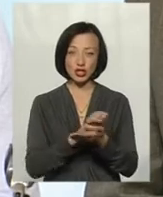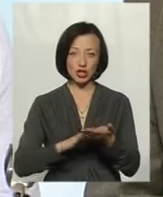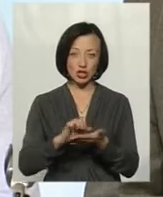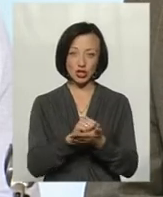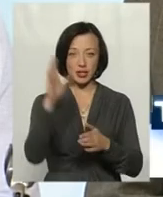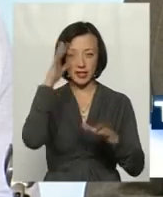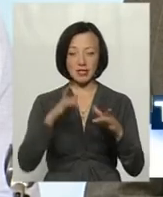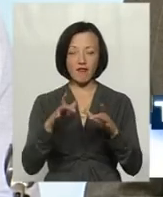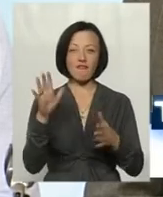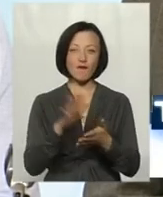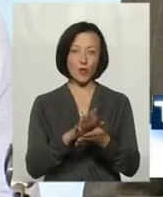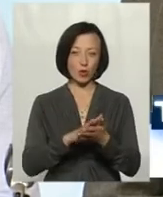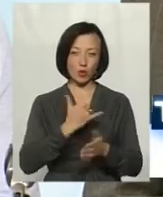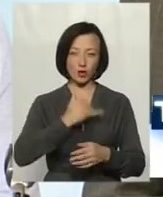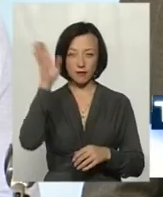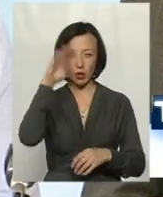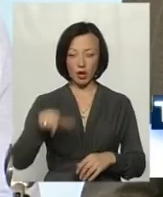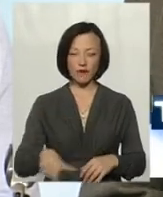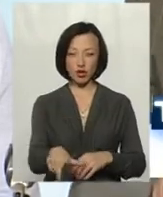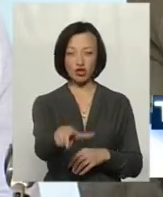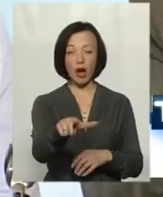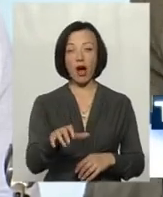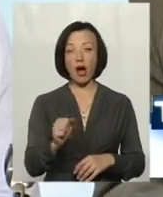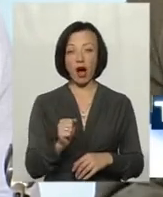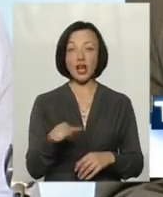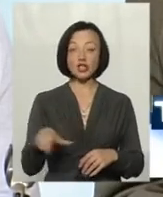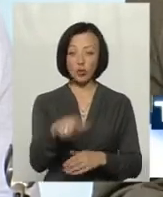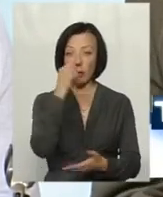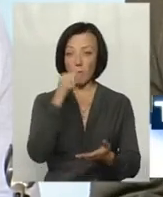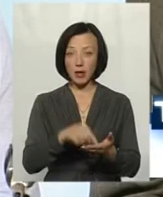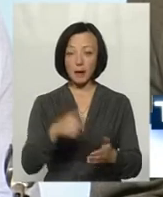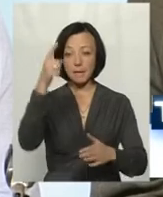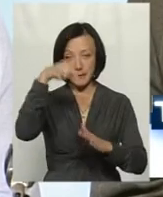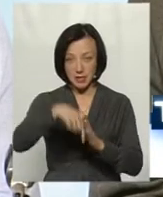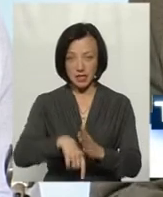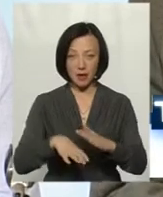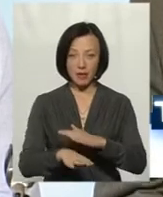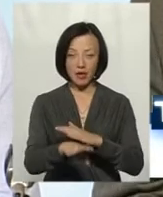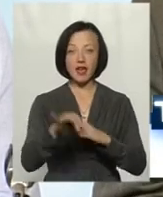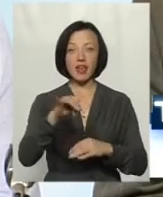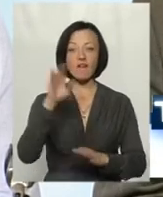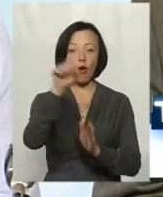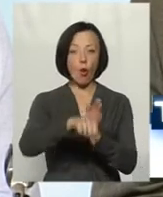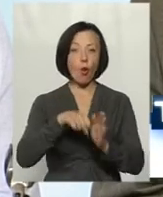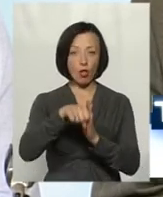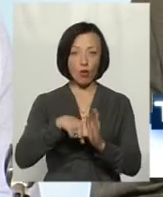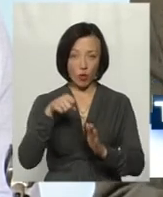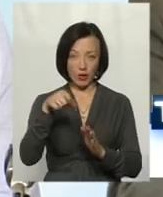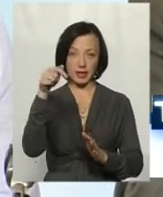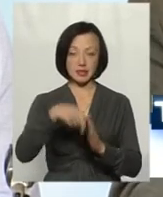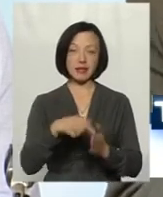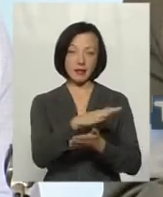наша дуже брудна в річках, а вона з річок попадає і підземні води, і в колодязі, і так далі.